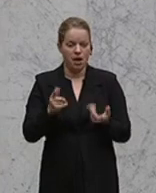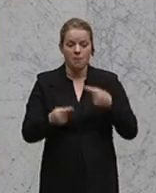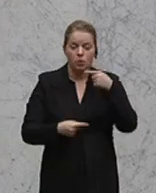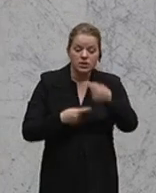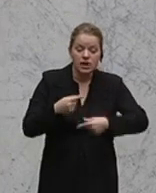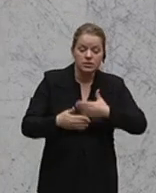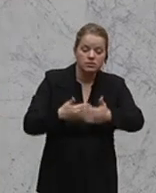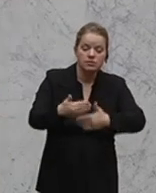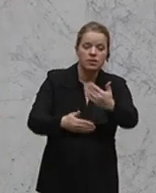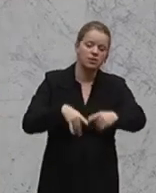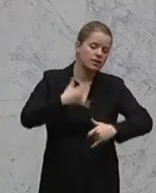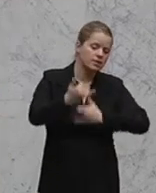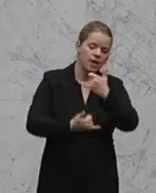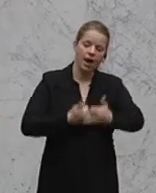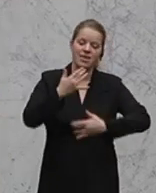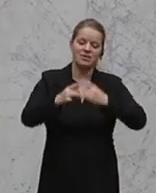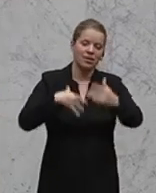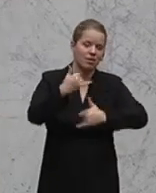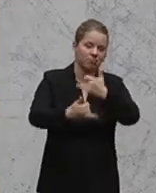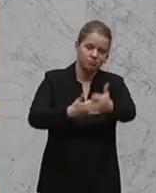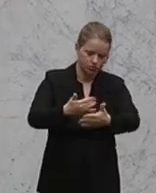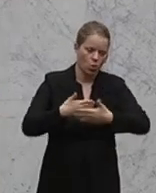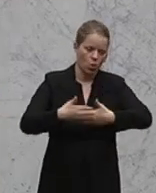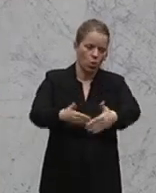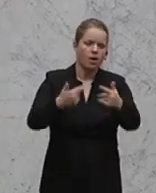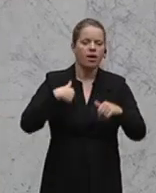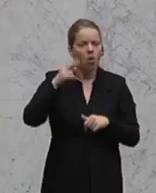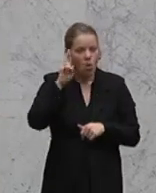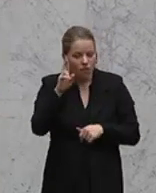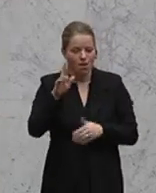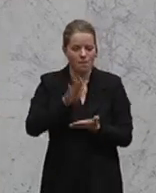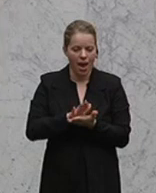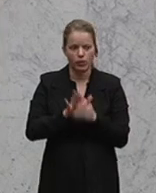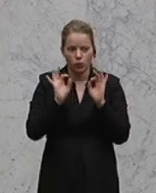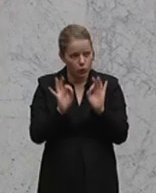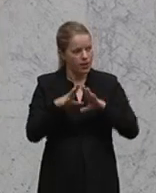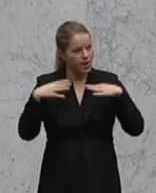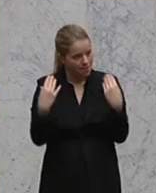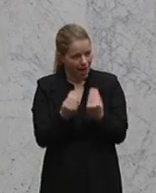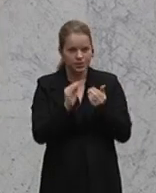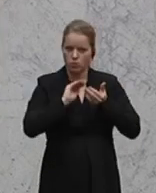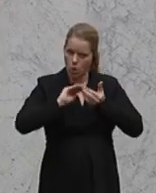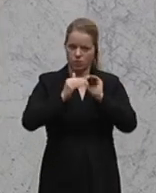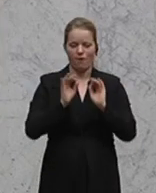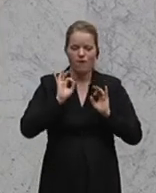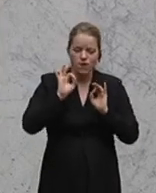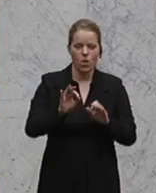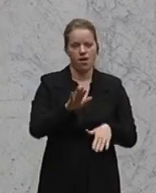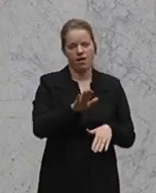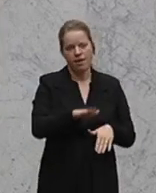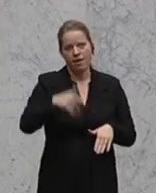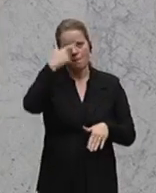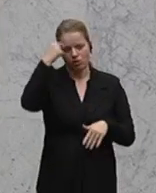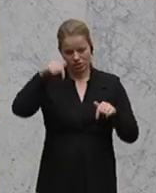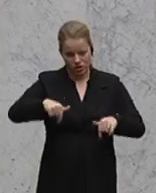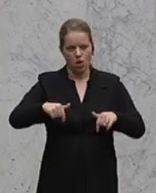uns die nächsten Jahre, Jahrzehnte wahrscheinlich begleiten wird. Ich hoffe, dass wir ihn weiterhin in so guter gemeinsamer Art und Weise zum Wohle der in Österreich lebenden